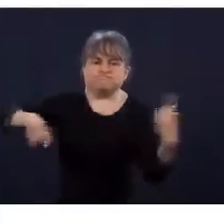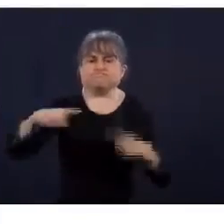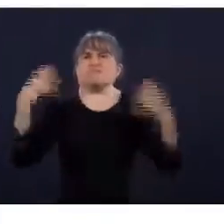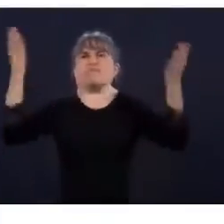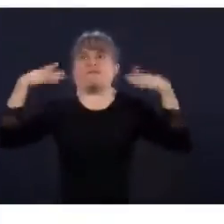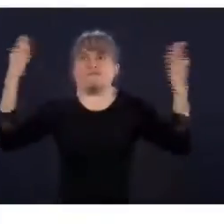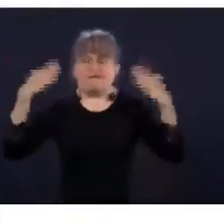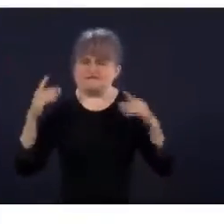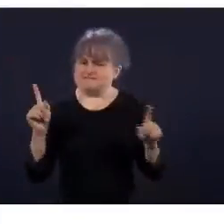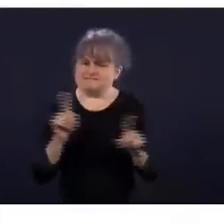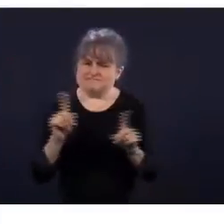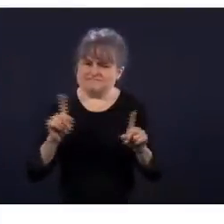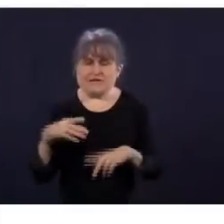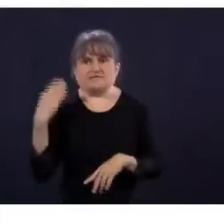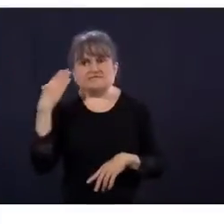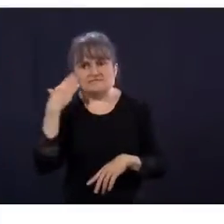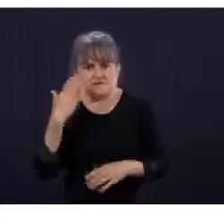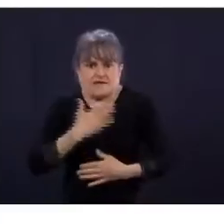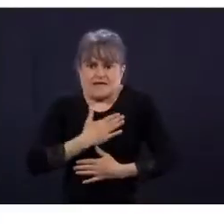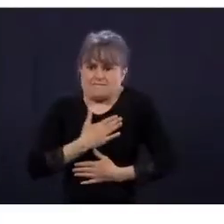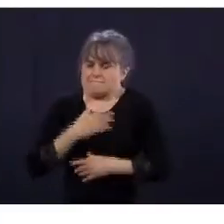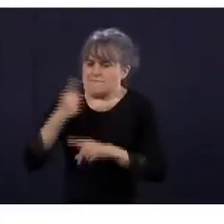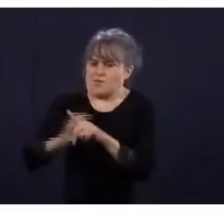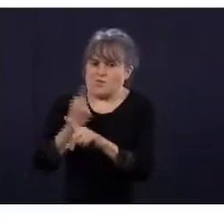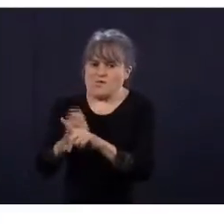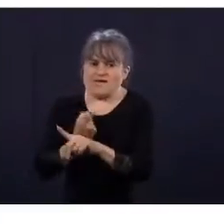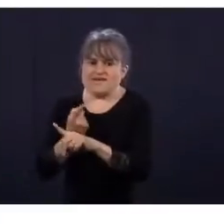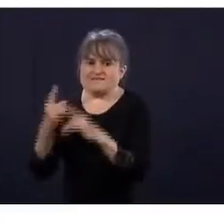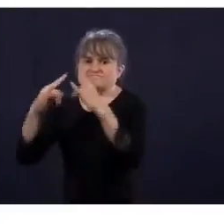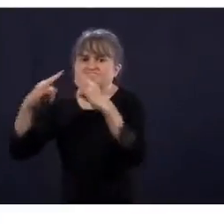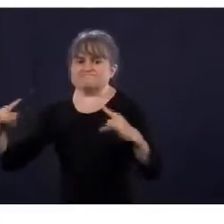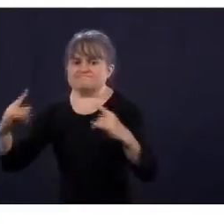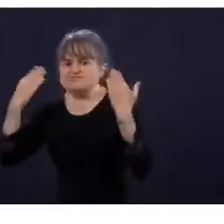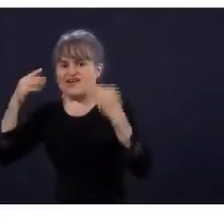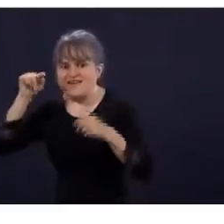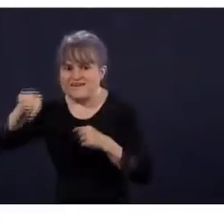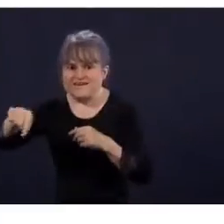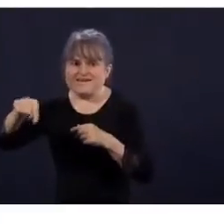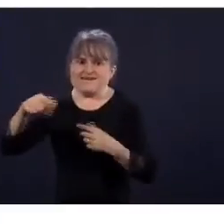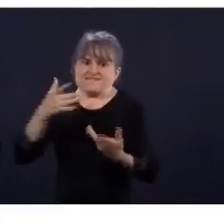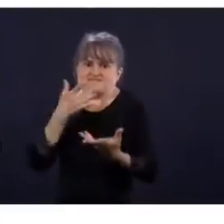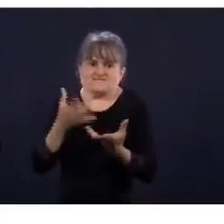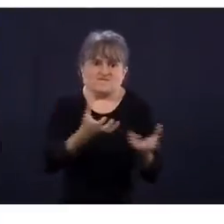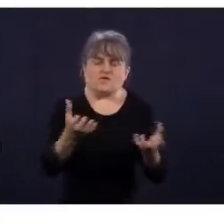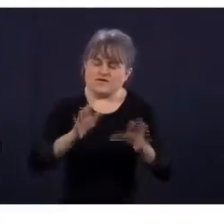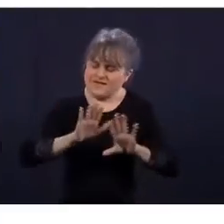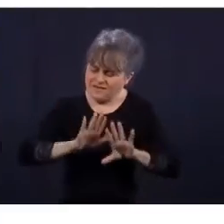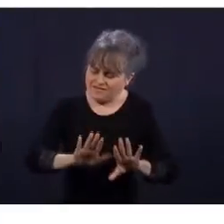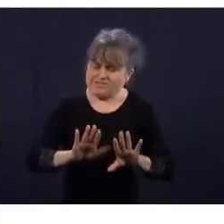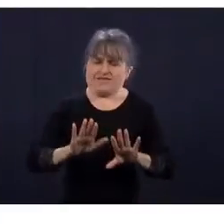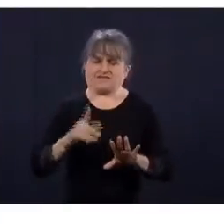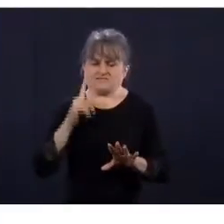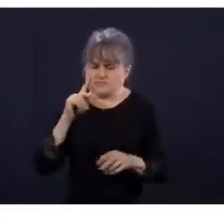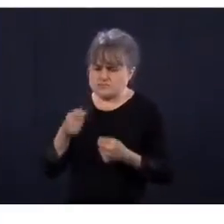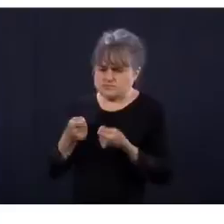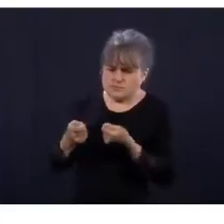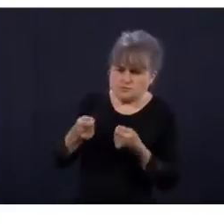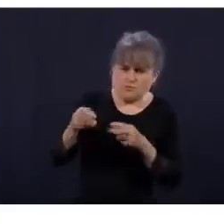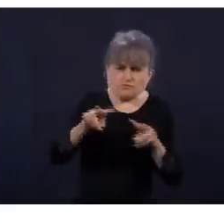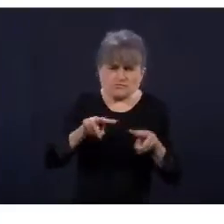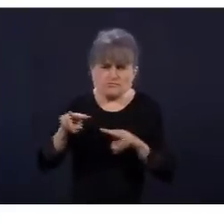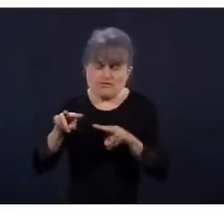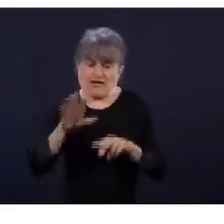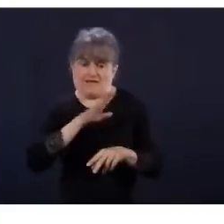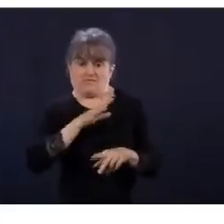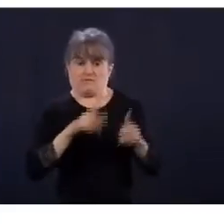habituellement, c'était pour un déplacement qui était comme plus définitif que d'aller-retour, aller-retour. Donc là, je pense que quelque part, on va surveiller de la